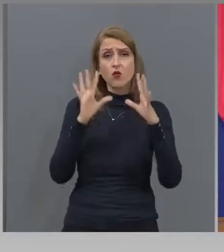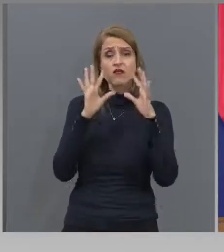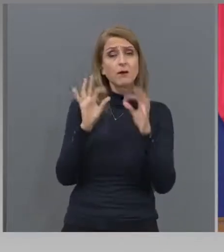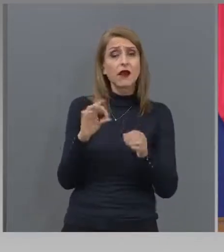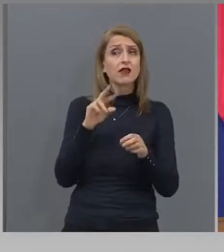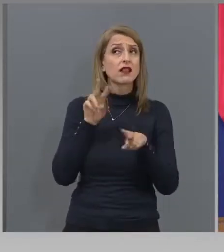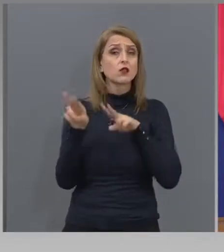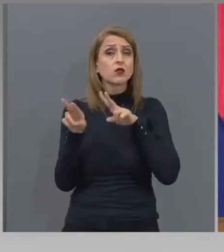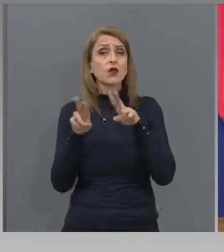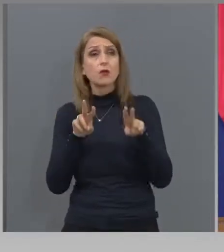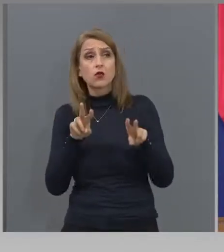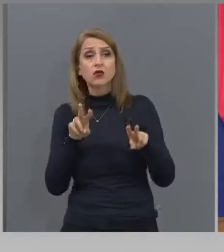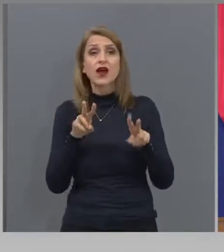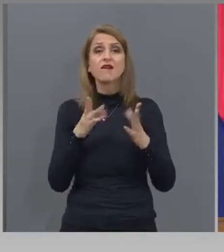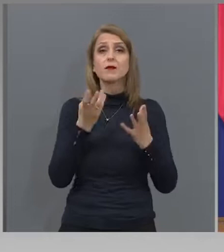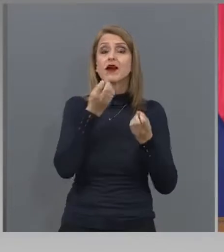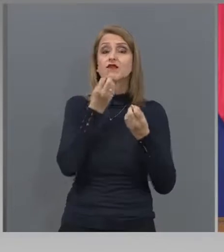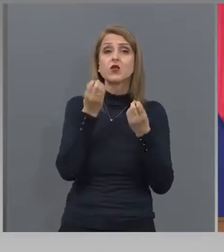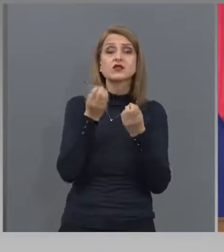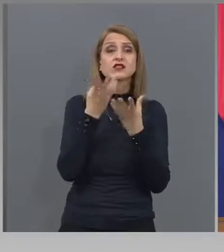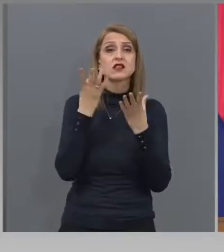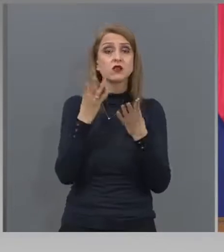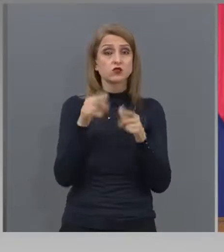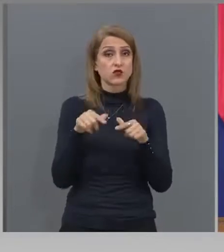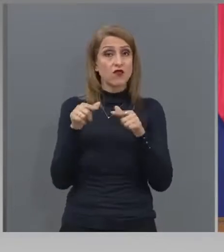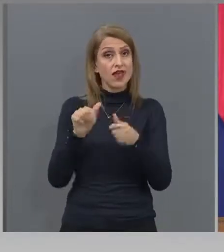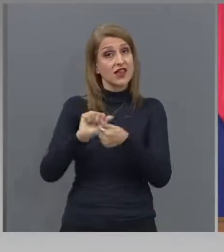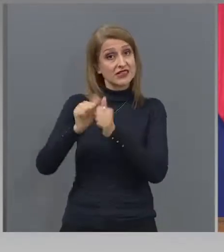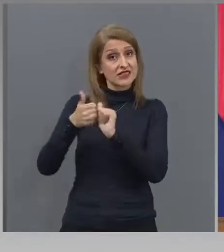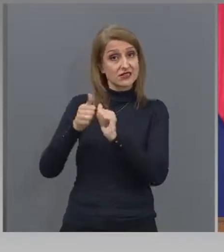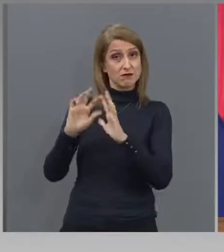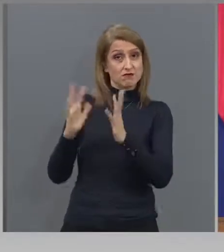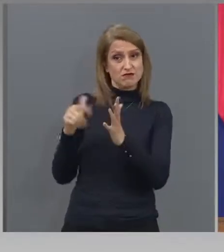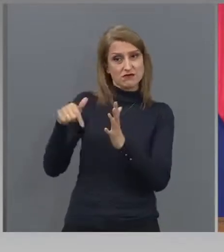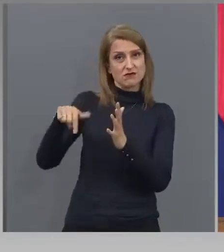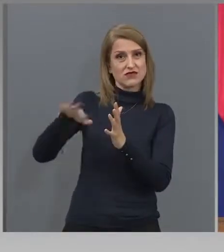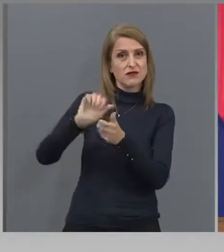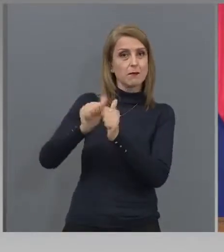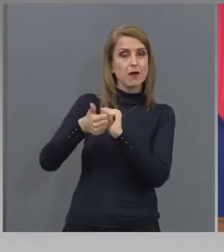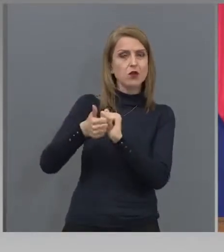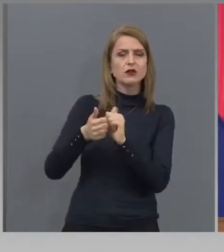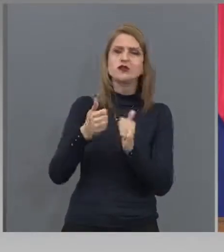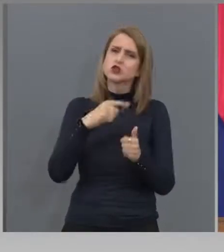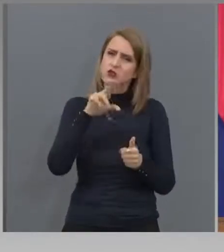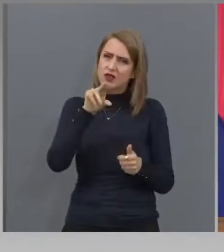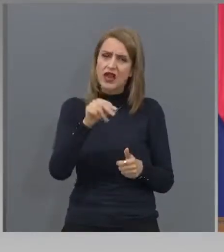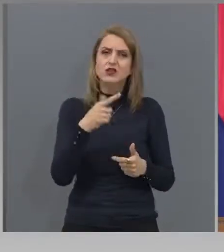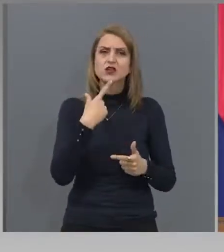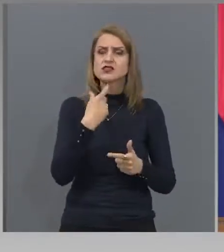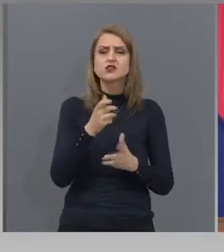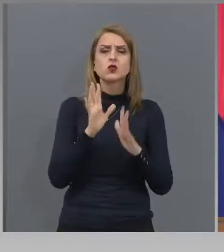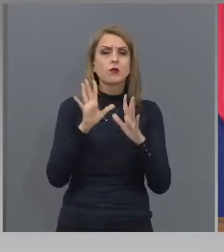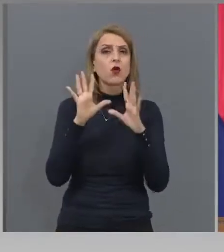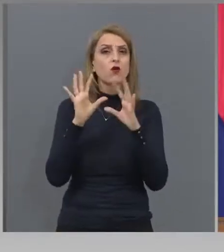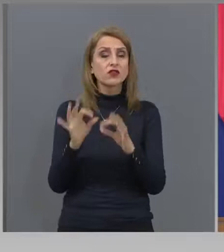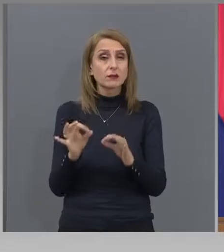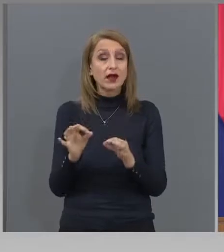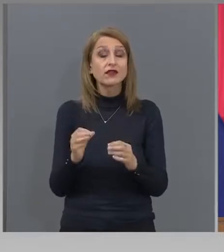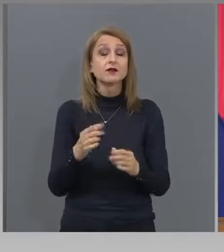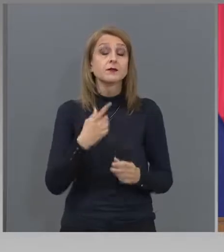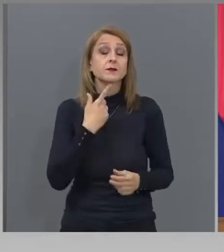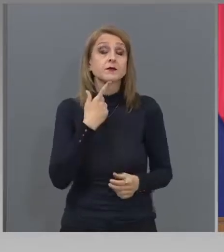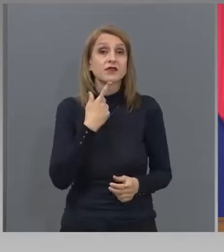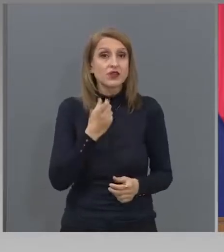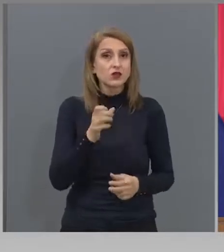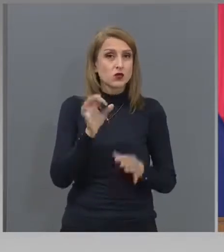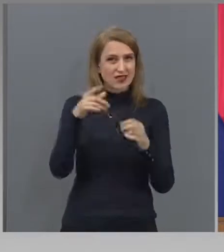случва и в сферата на спорта. ще кажа, защо толкова внимателно и децевика немците, като